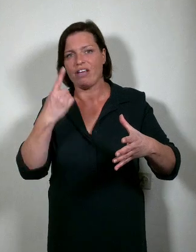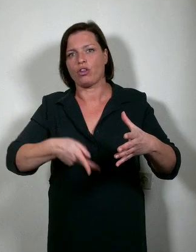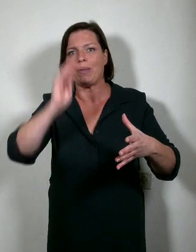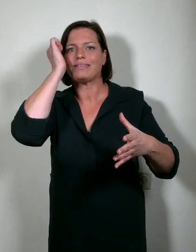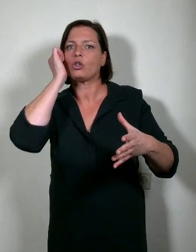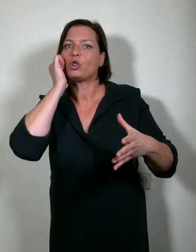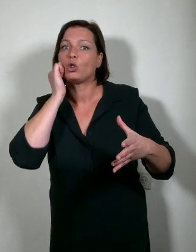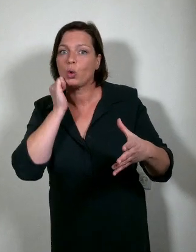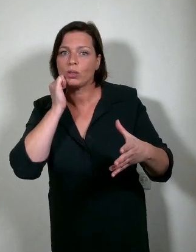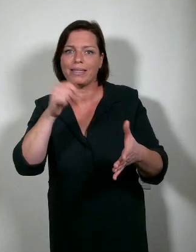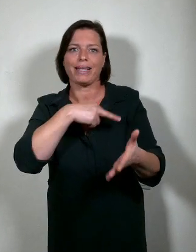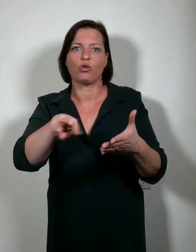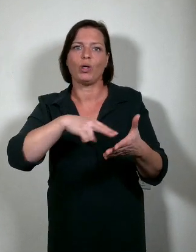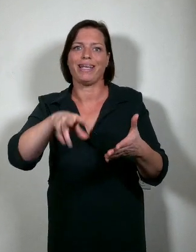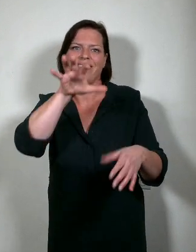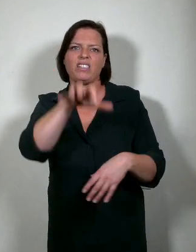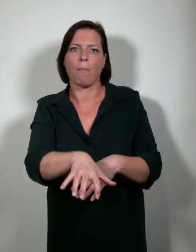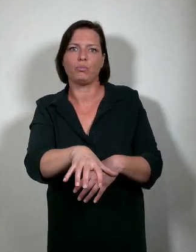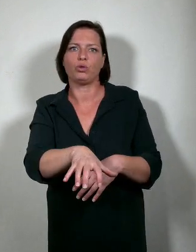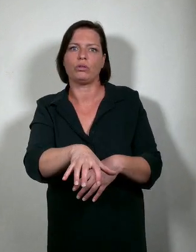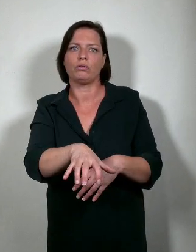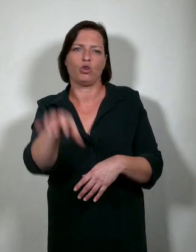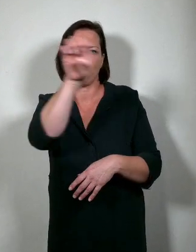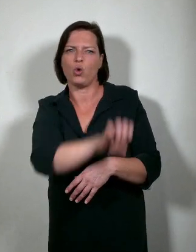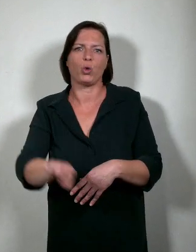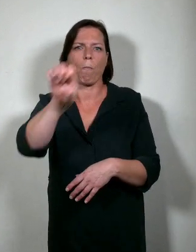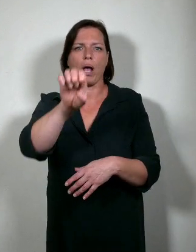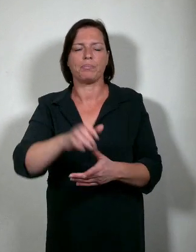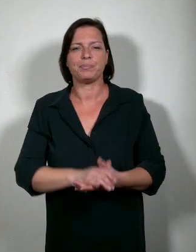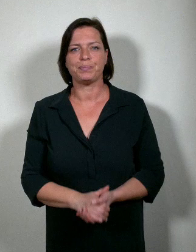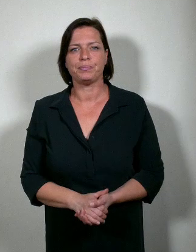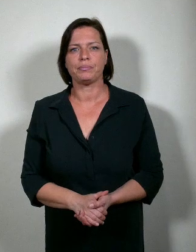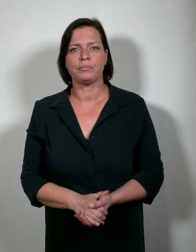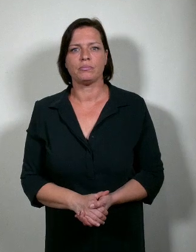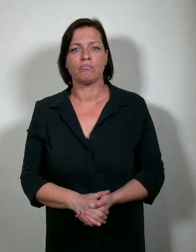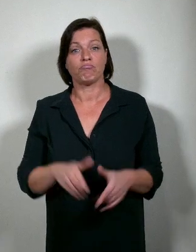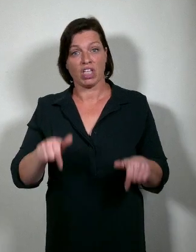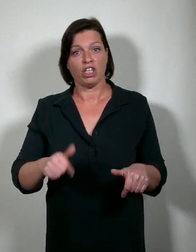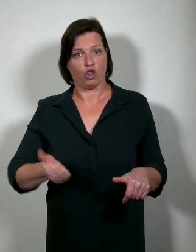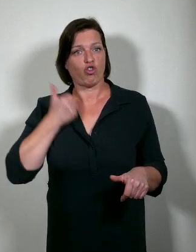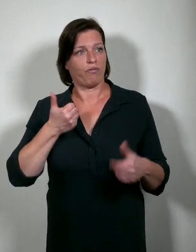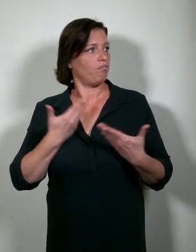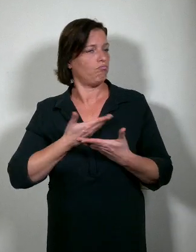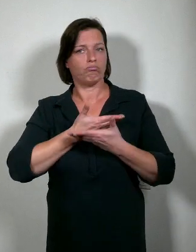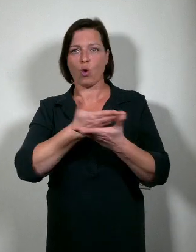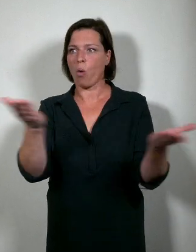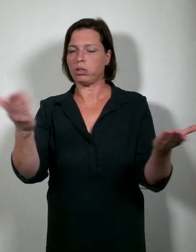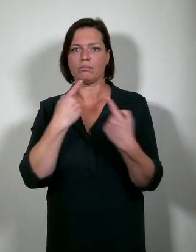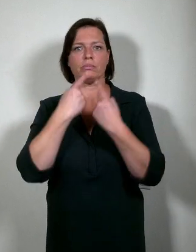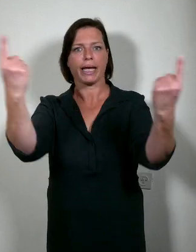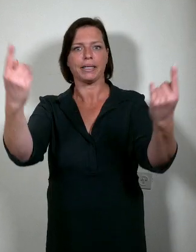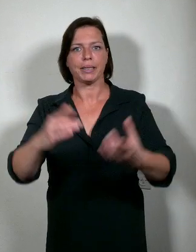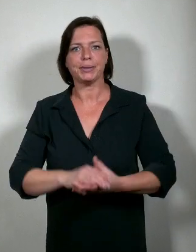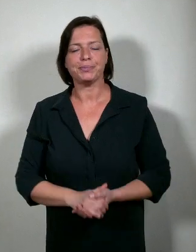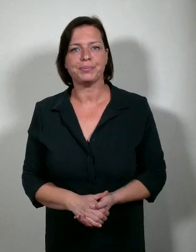grootste technologiecampussen van Europa. En ik durf dat hier aan plein publiek te beweren.